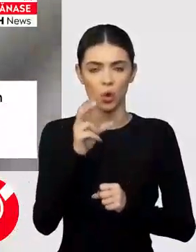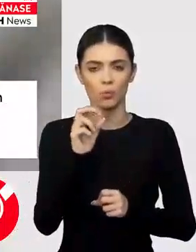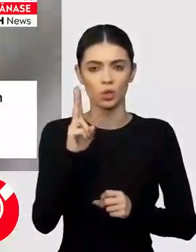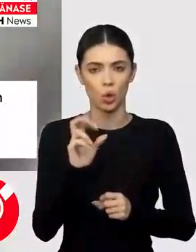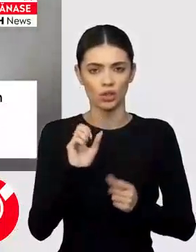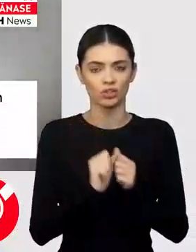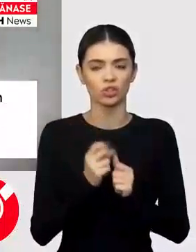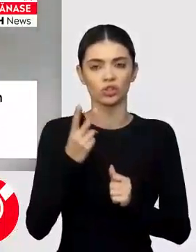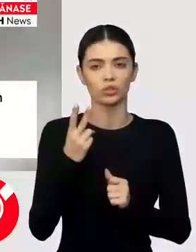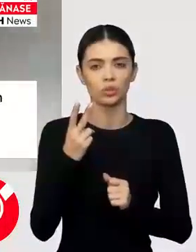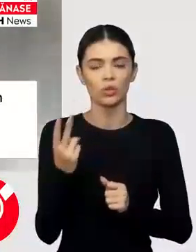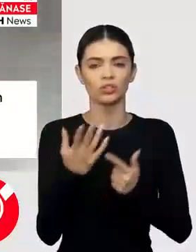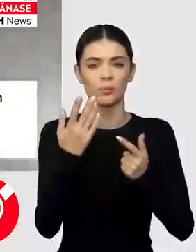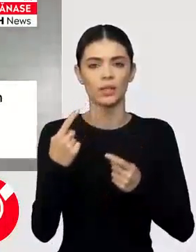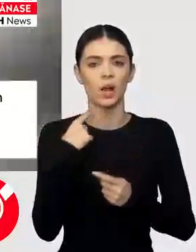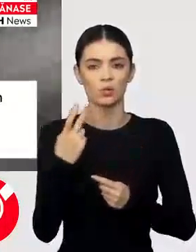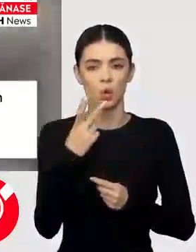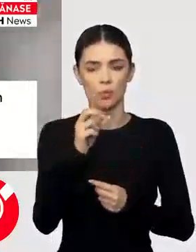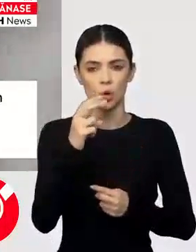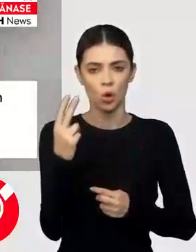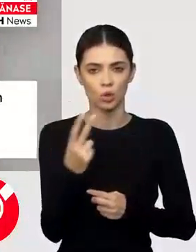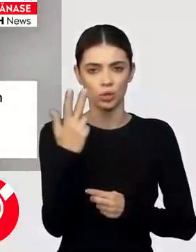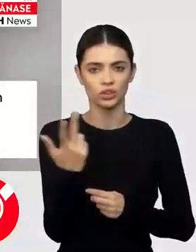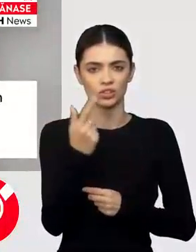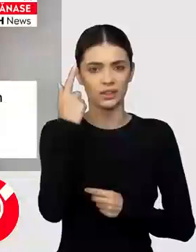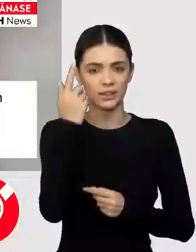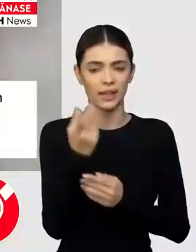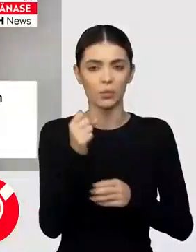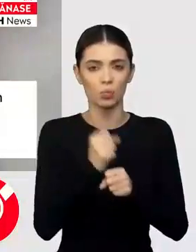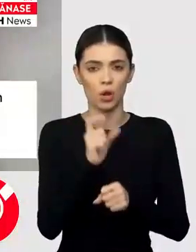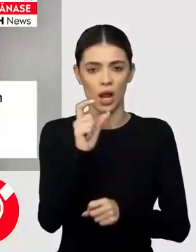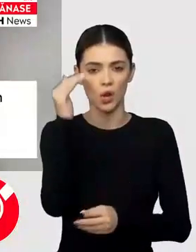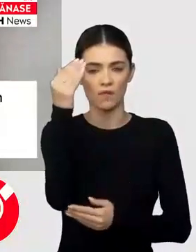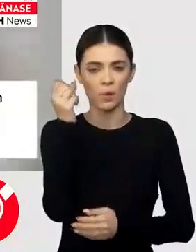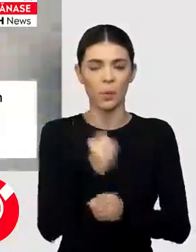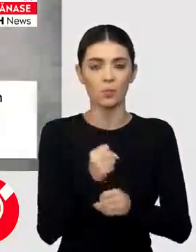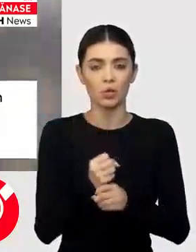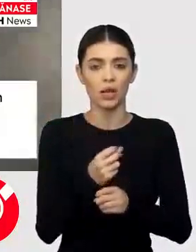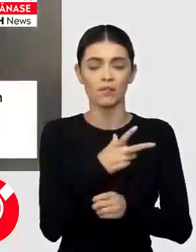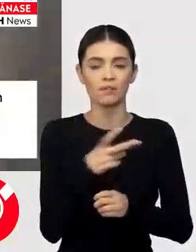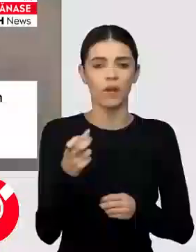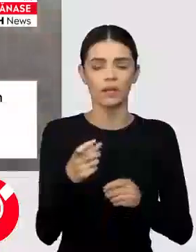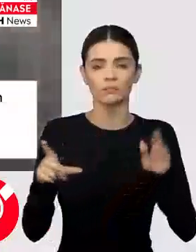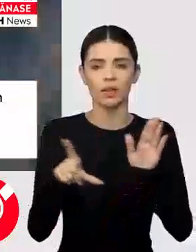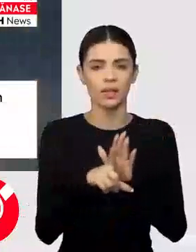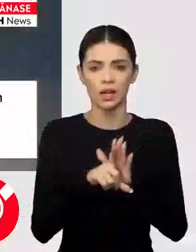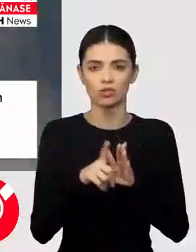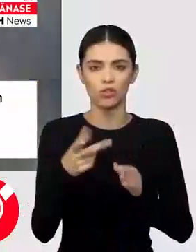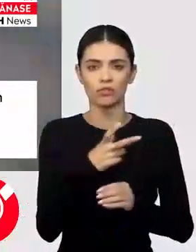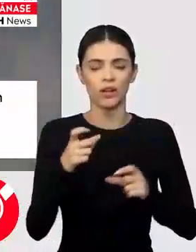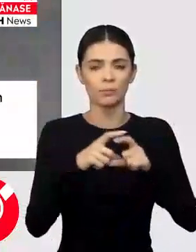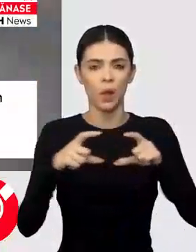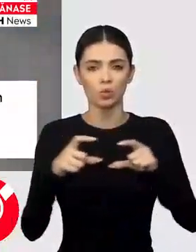și 26 august 2023. Societatea a funcționat în mod sistematic prin încălcarea repetată a legii,